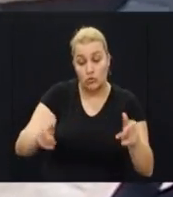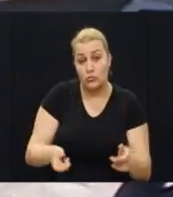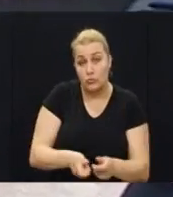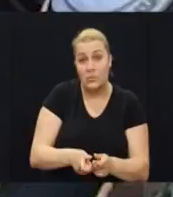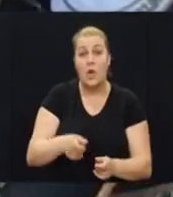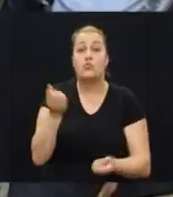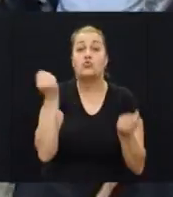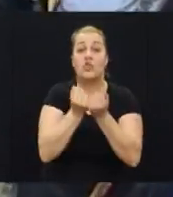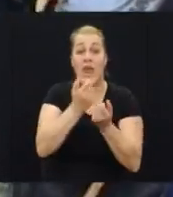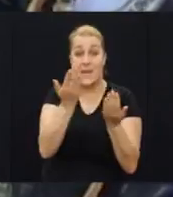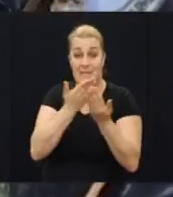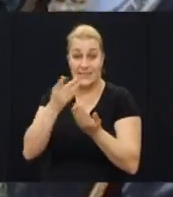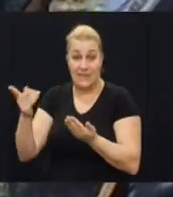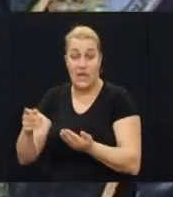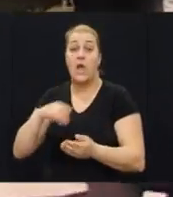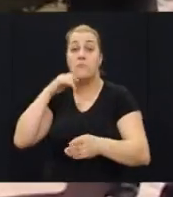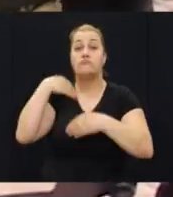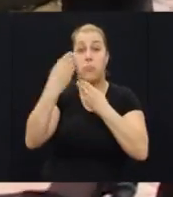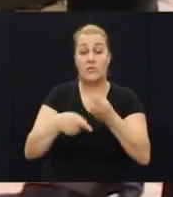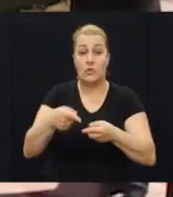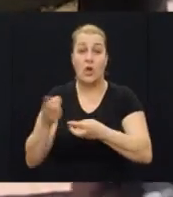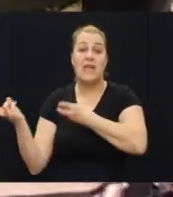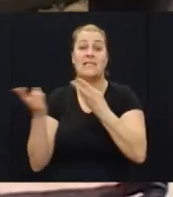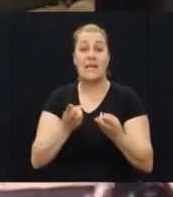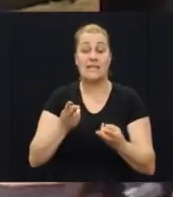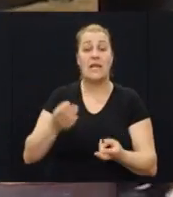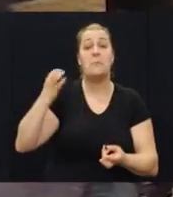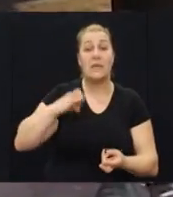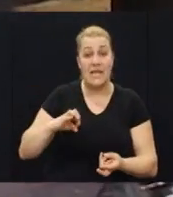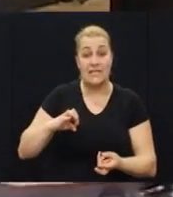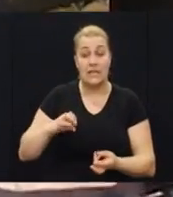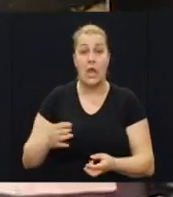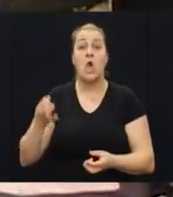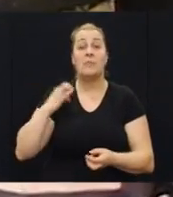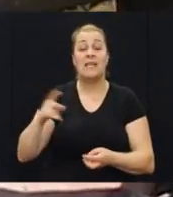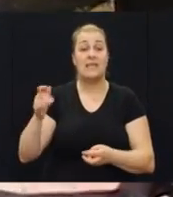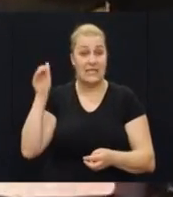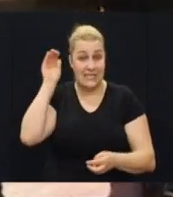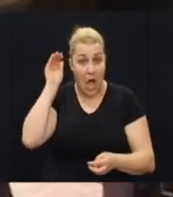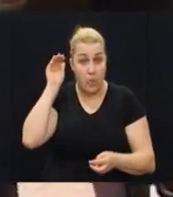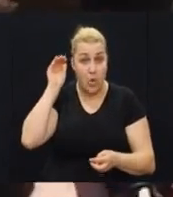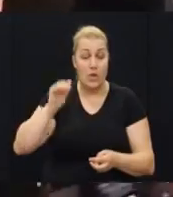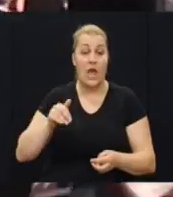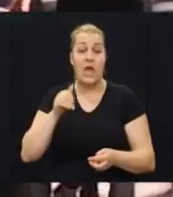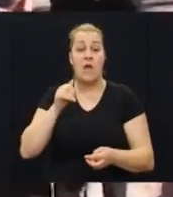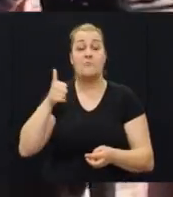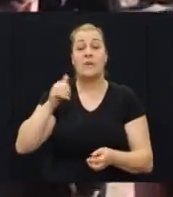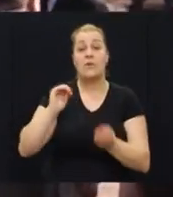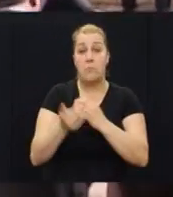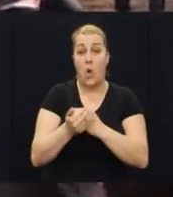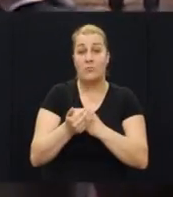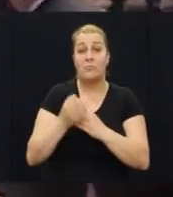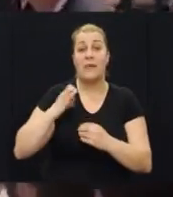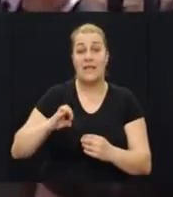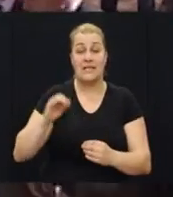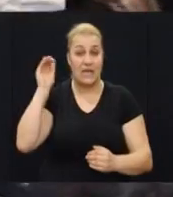škole Plitvička jezera, a nakon njih i zastanijih predsjednice Ante Deod, predsjednik Hrvatskog sabora Željko Rajnjer, prvi podpredsjednik vlade i predsjednik HDZ